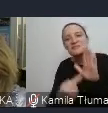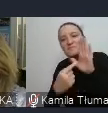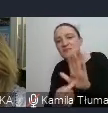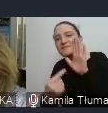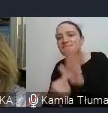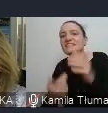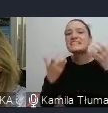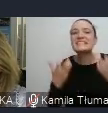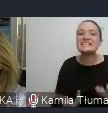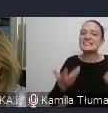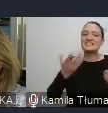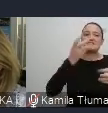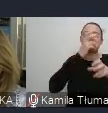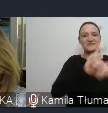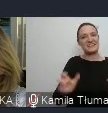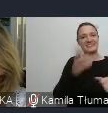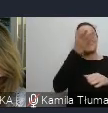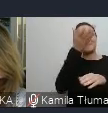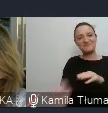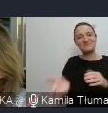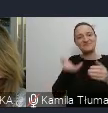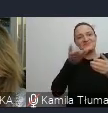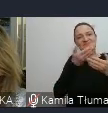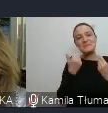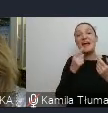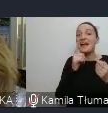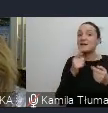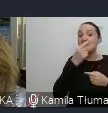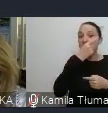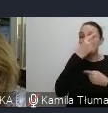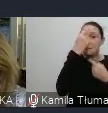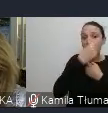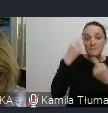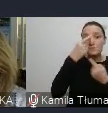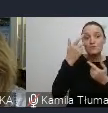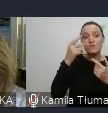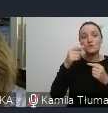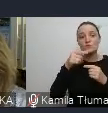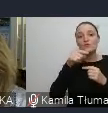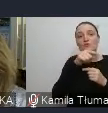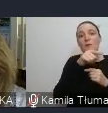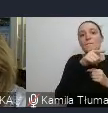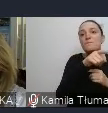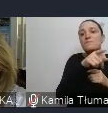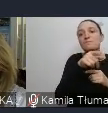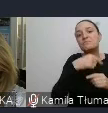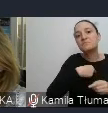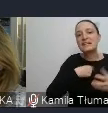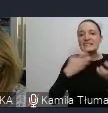na to nie pozwala. Mam nadzieję, że zachęciłam Państwa do tego, żeby poszerzać wiedzę na temat pracy